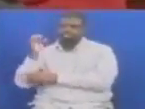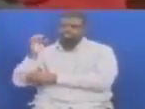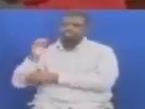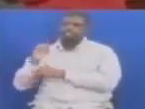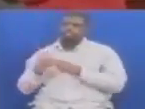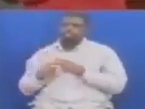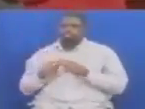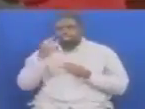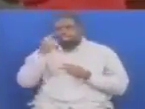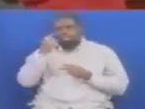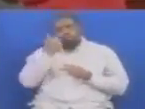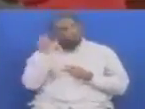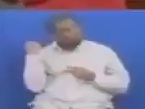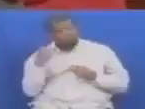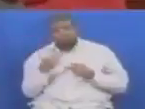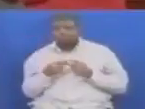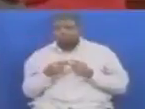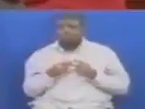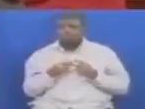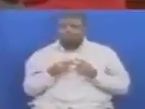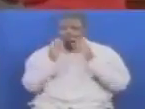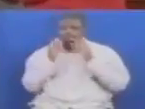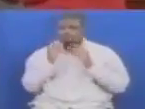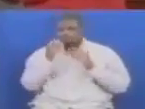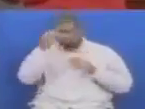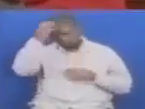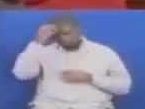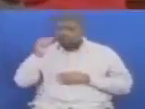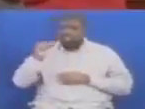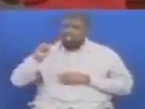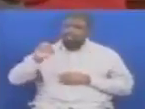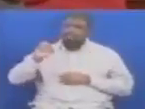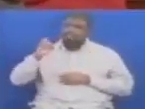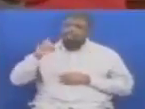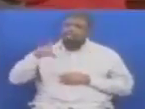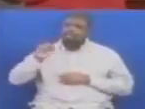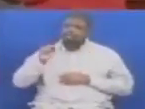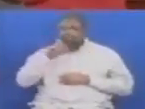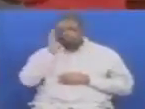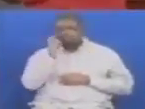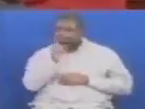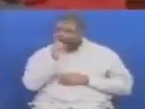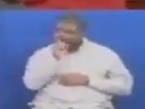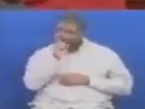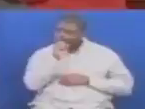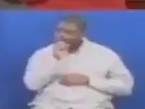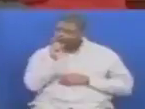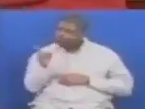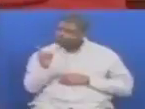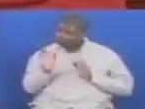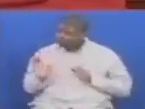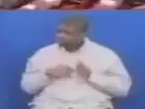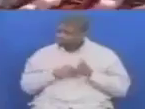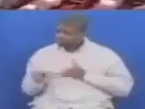kuondolewa jicho kwa shee Abdala na Kindambu Serekali kukimia Je serekali kutayali kulipa fidia kwa watu wao